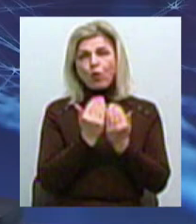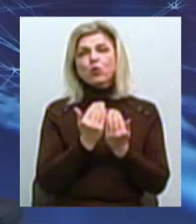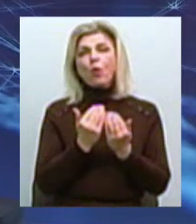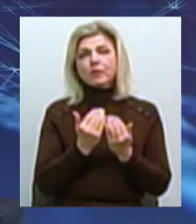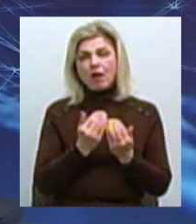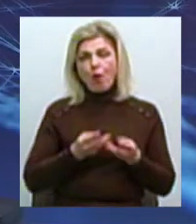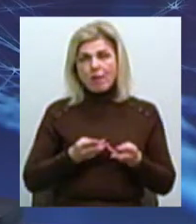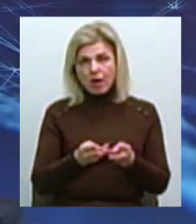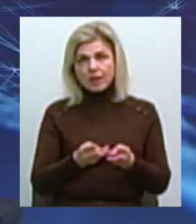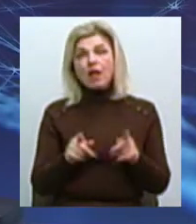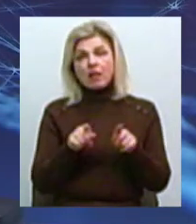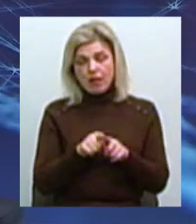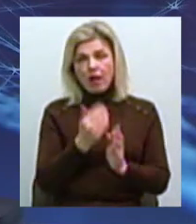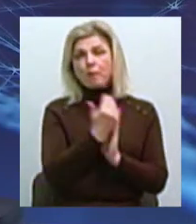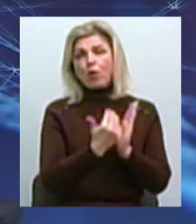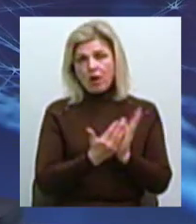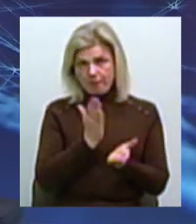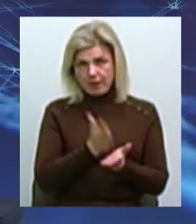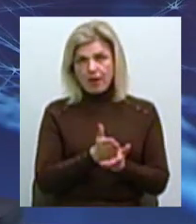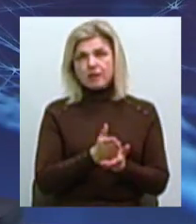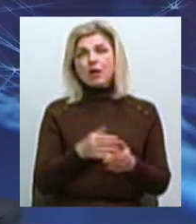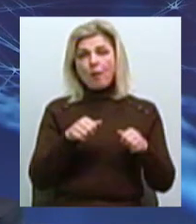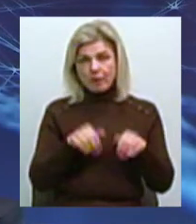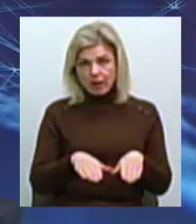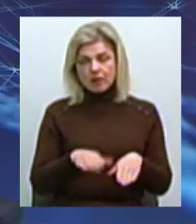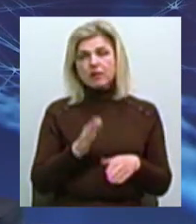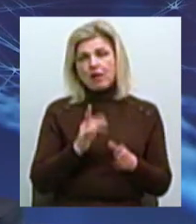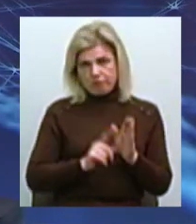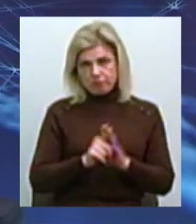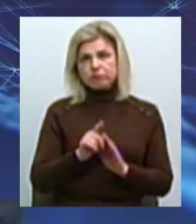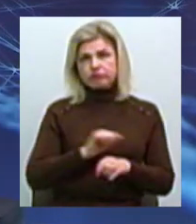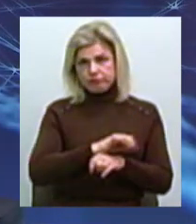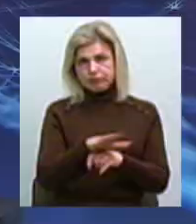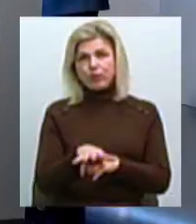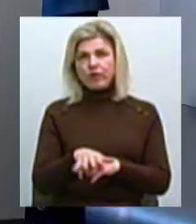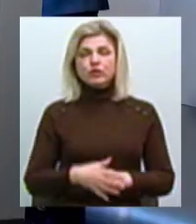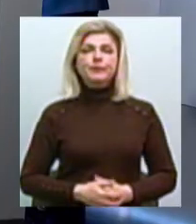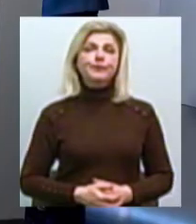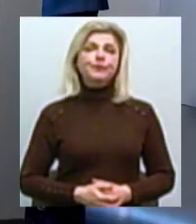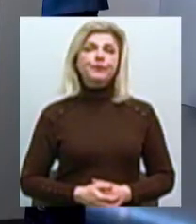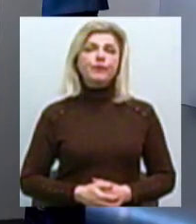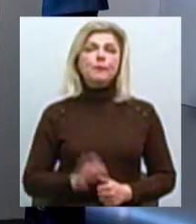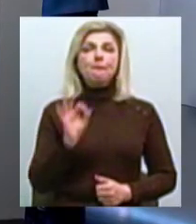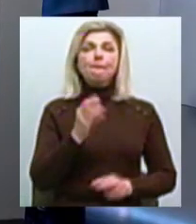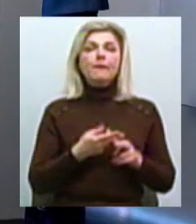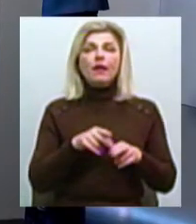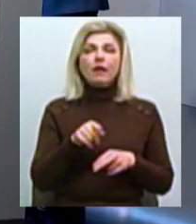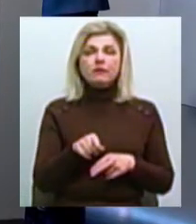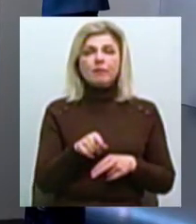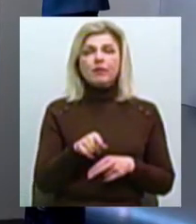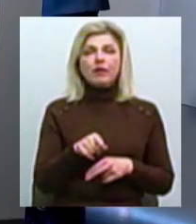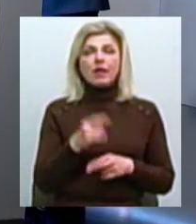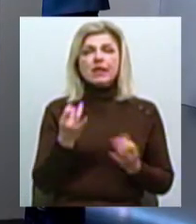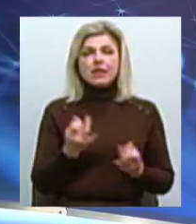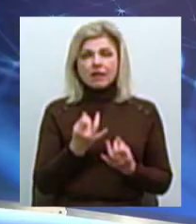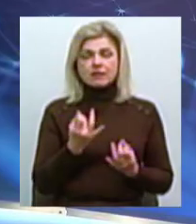системи існують, вони прийняті і вони впроваджуються Про те, що це питання, питання нерозбереження цікавить